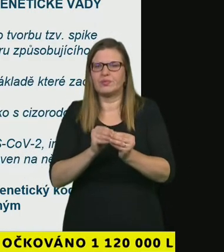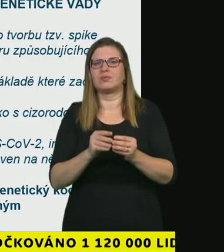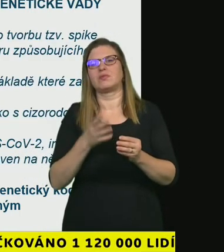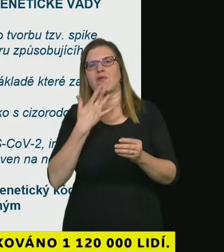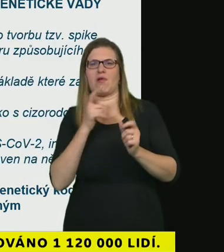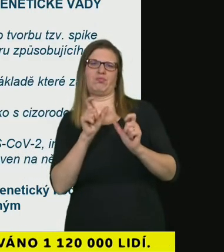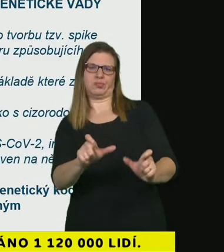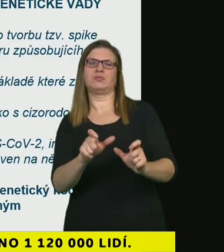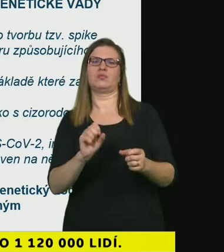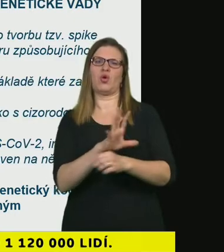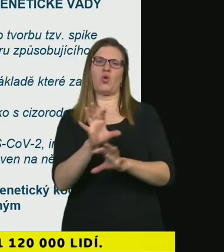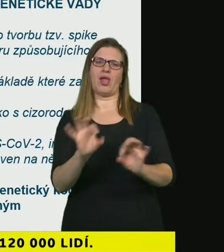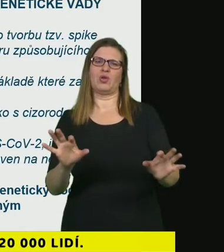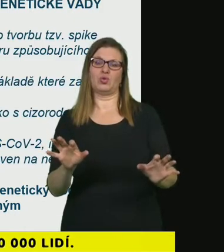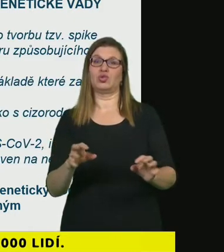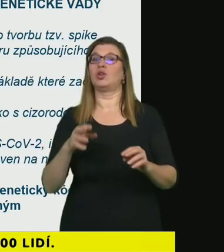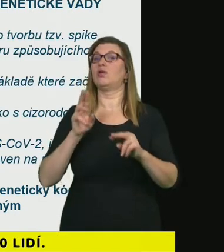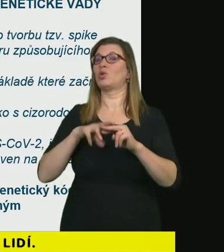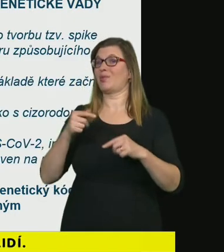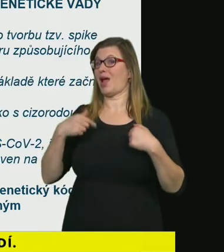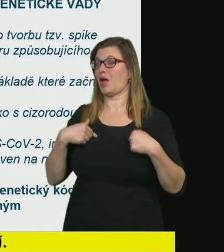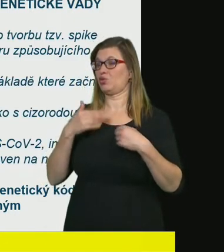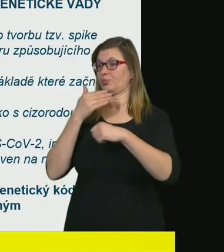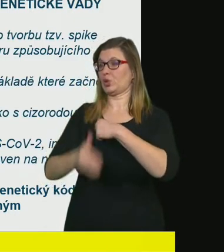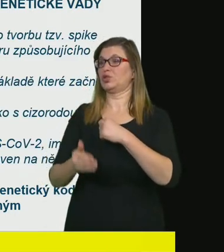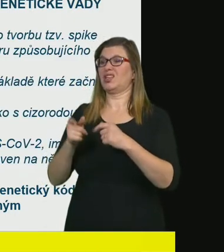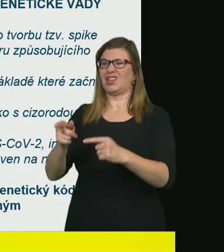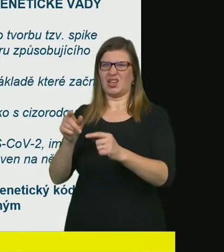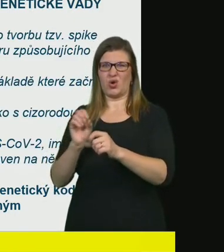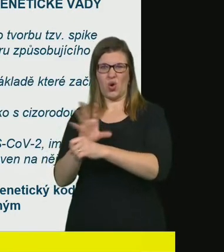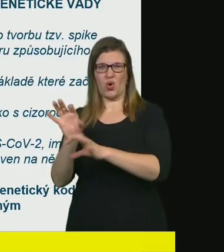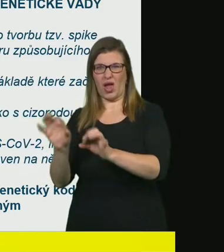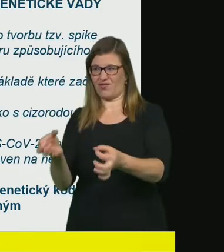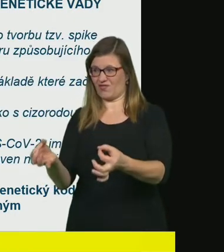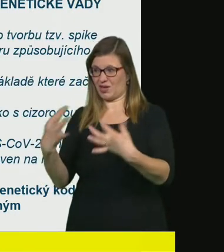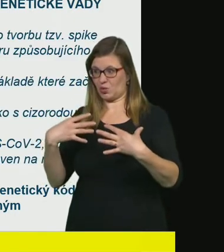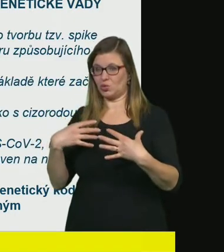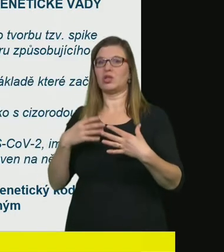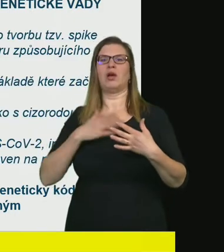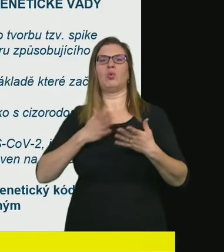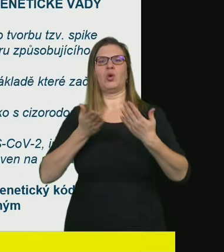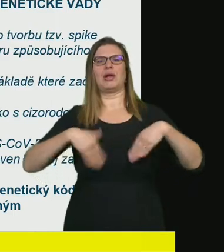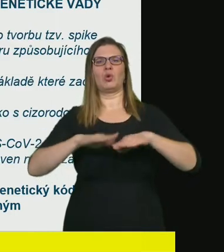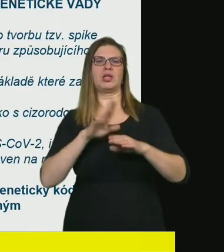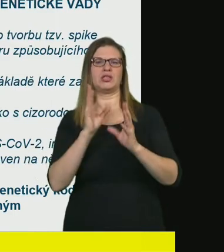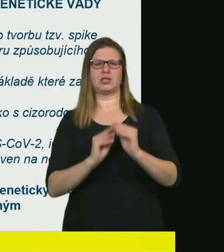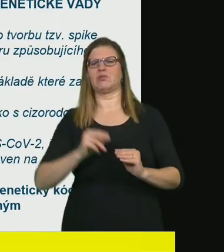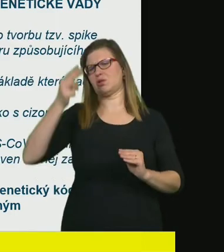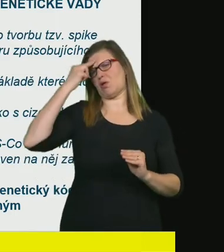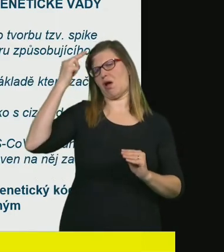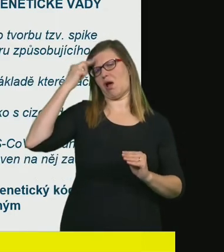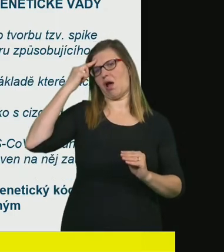později přijde do styku s koronavirem tak ten imunitní systém už ho vlastně bude znát aniž se v něm kdykoliv ten